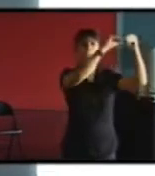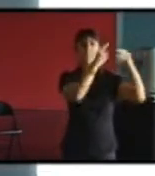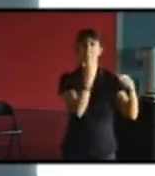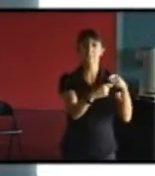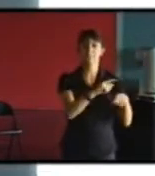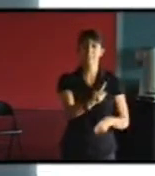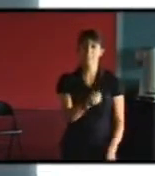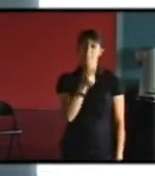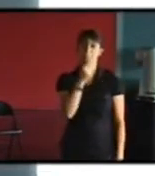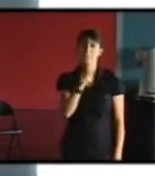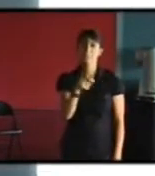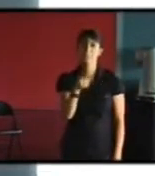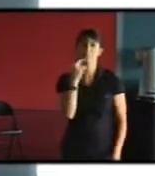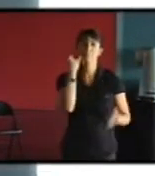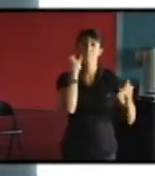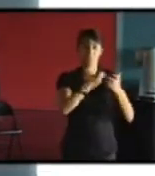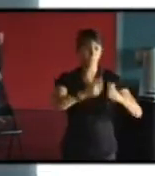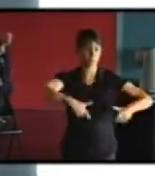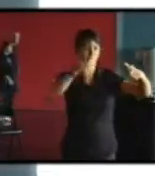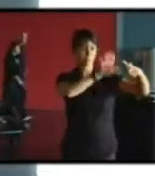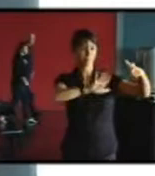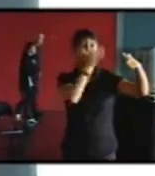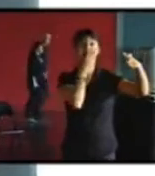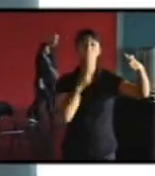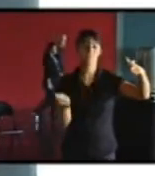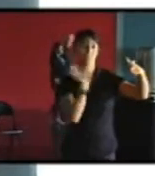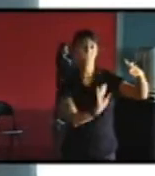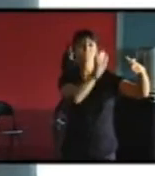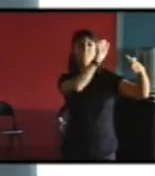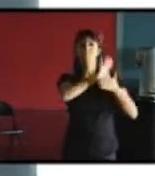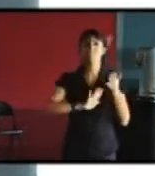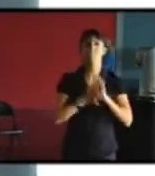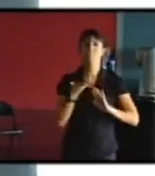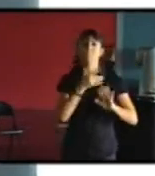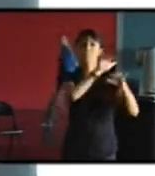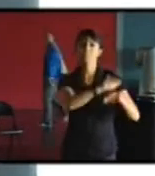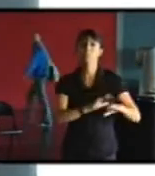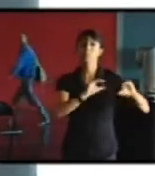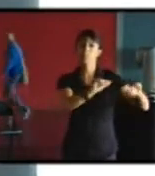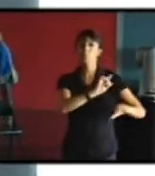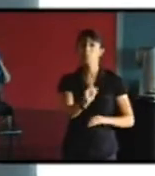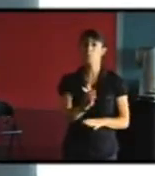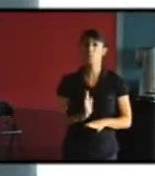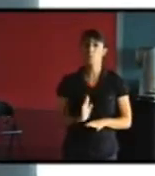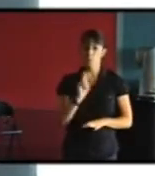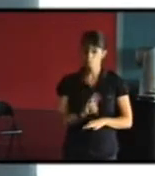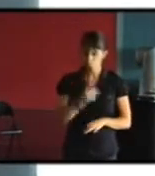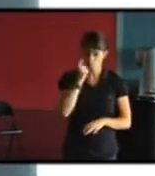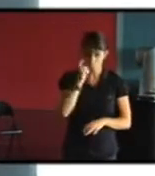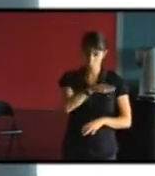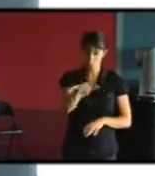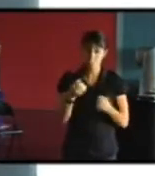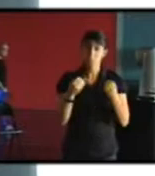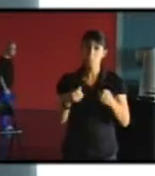pierre d'un matériau isolant par l'extérieur c'est évident mais à part ça on peut se permettre des tas de choses dans l'ancien dans le patrimonial